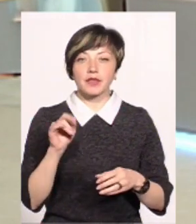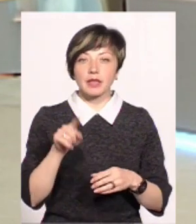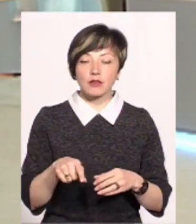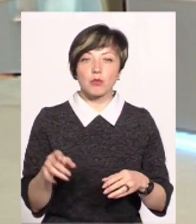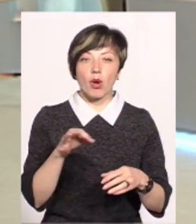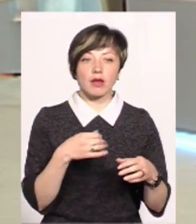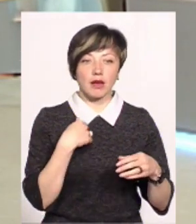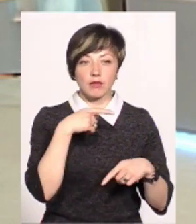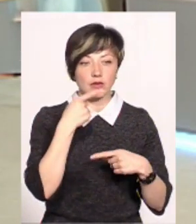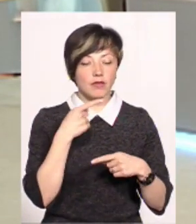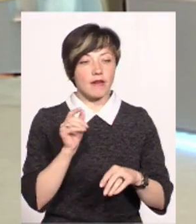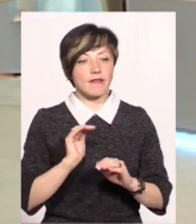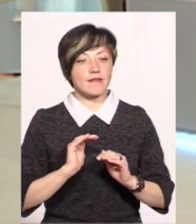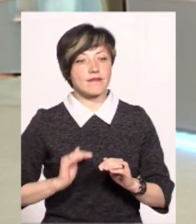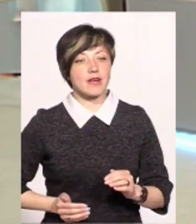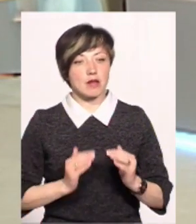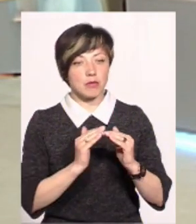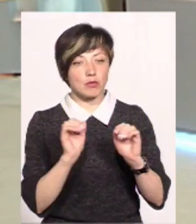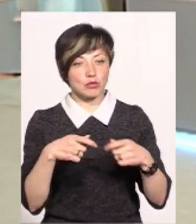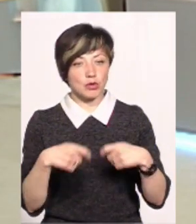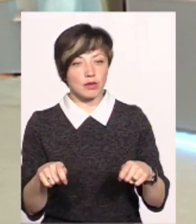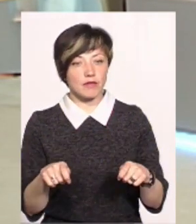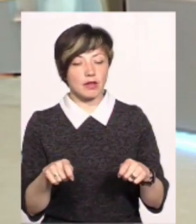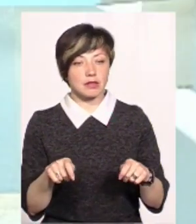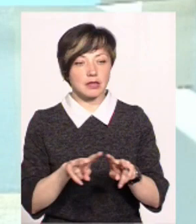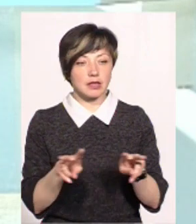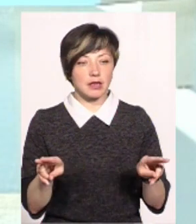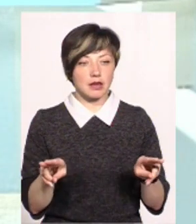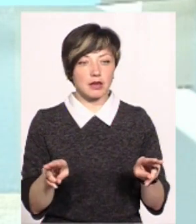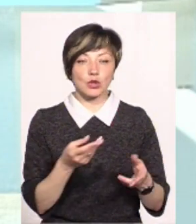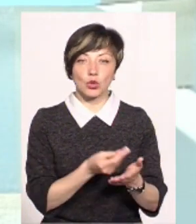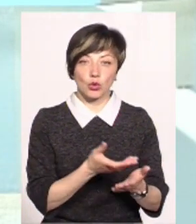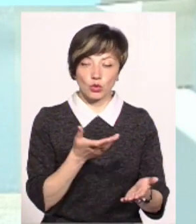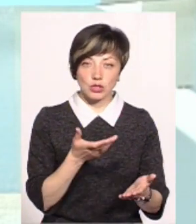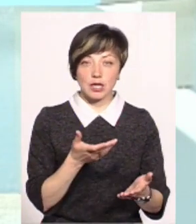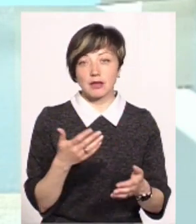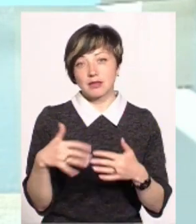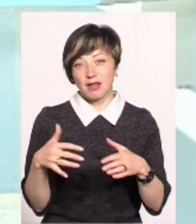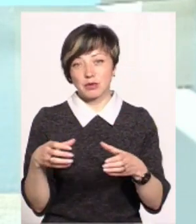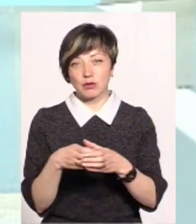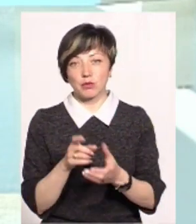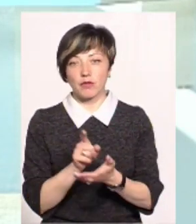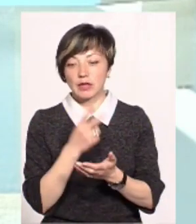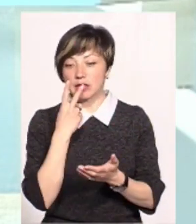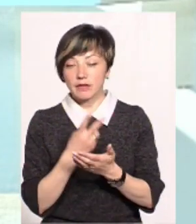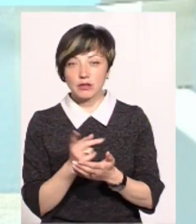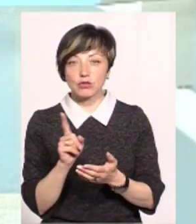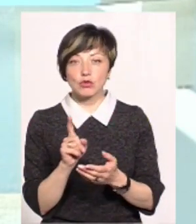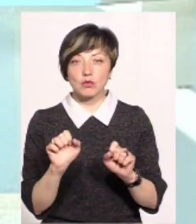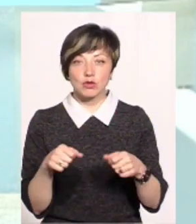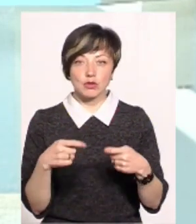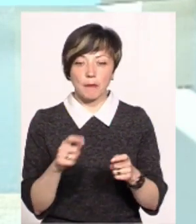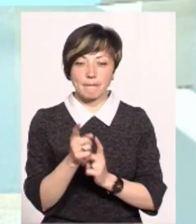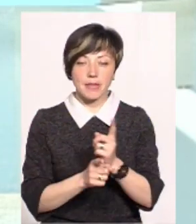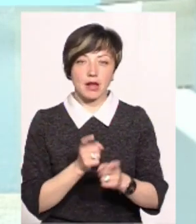І те, що про категорію, казав, то фермер може одну категорію продавати, як би там, дорожче. Слабшу категорію, він повинен дивитися, на що він її